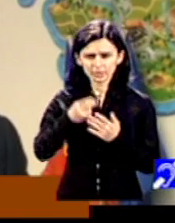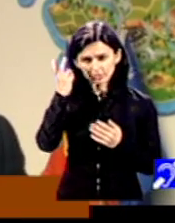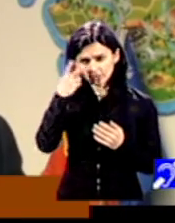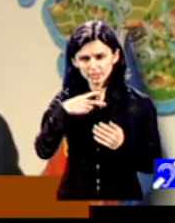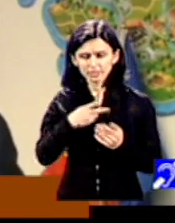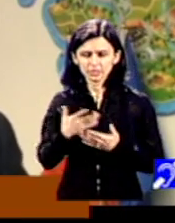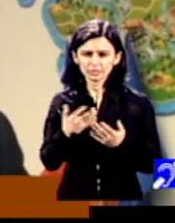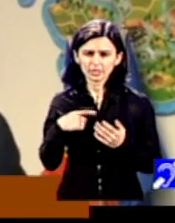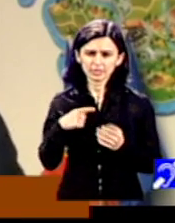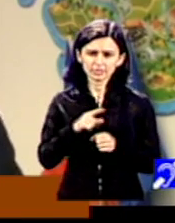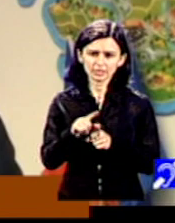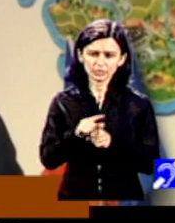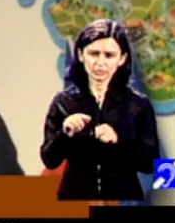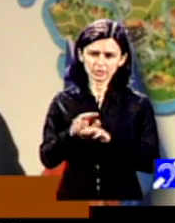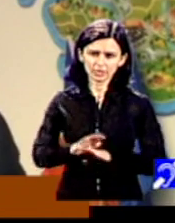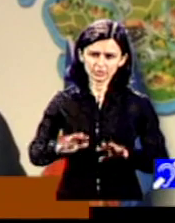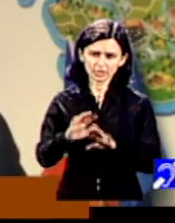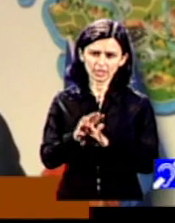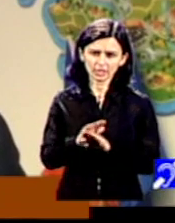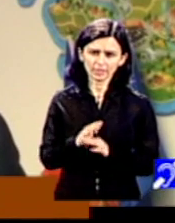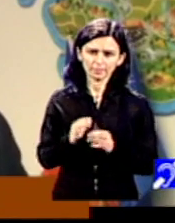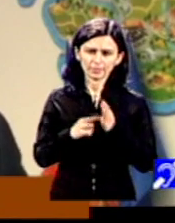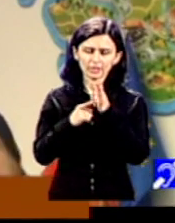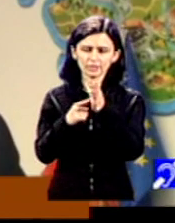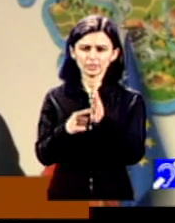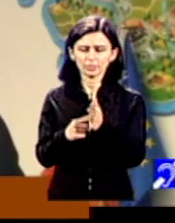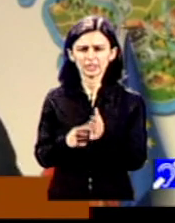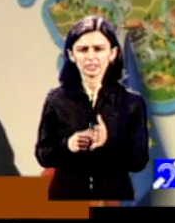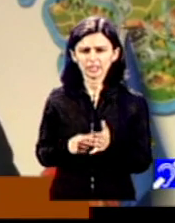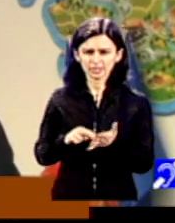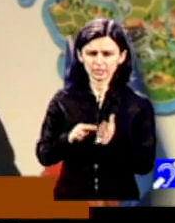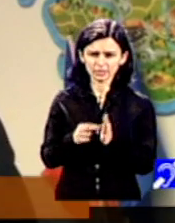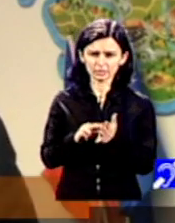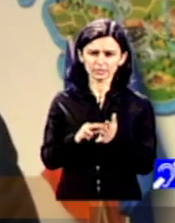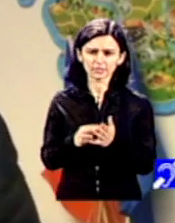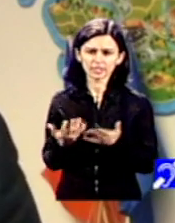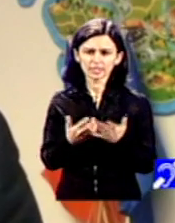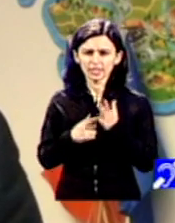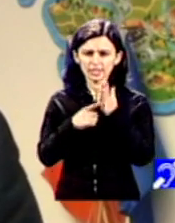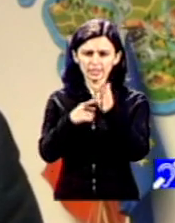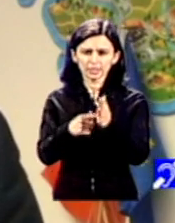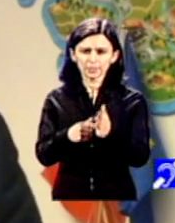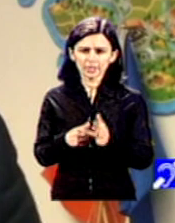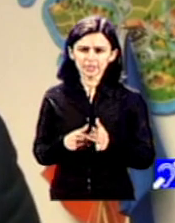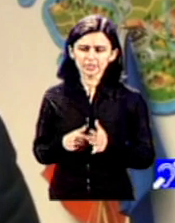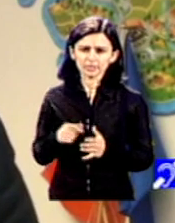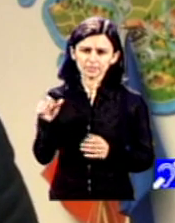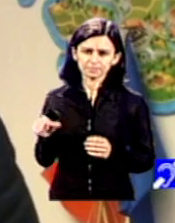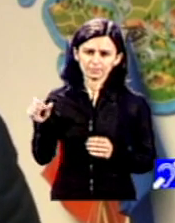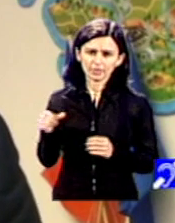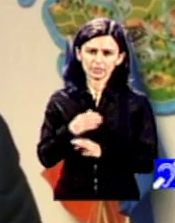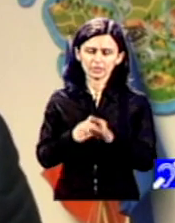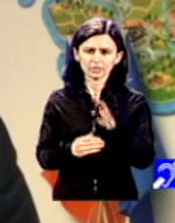lucrurile generale care sunt puse pe masă de organizațiile care reprezintă persoanele cu